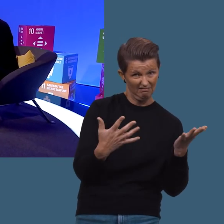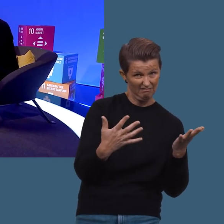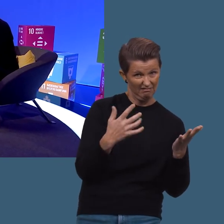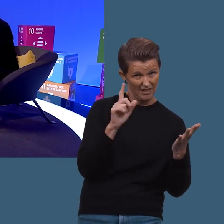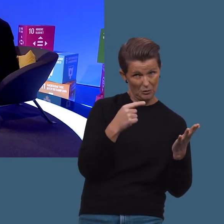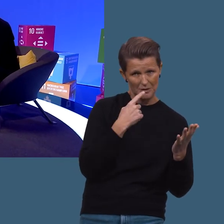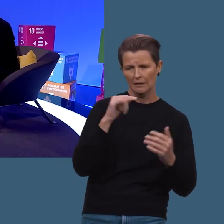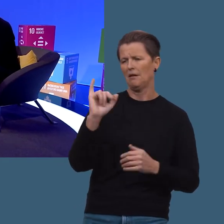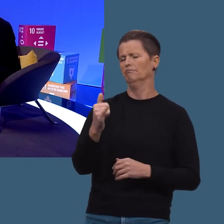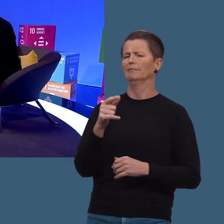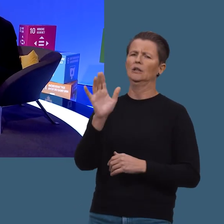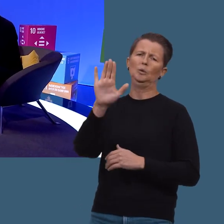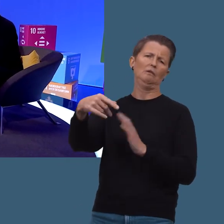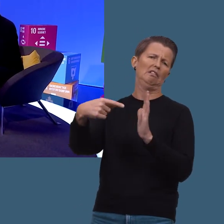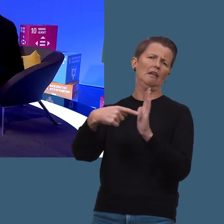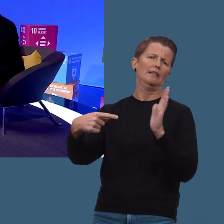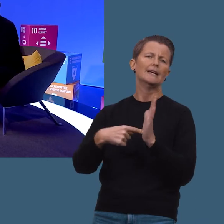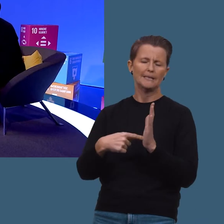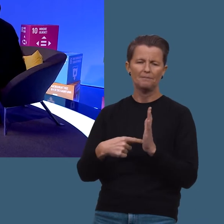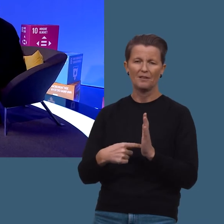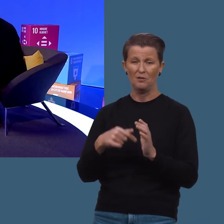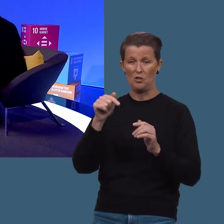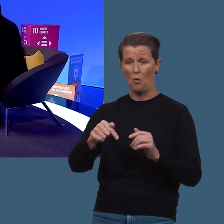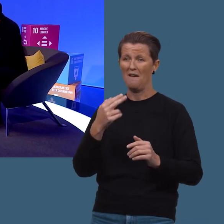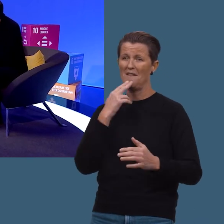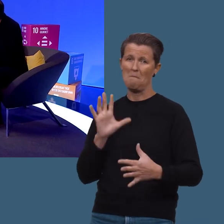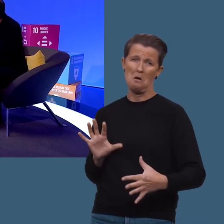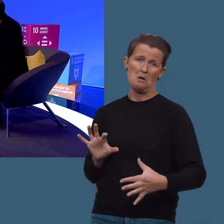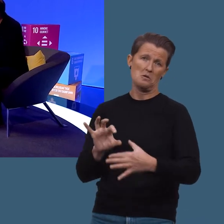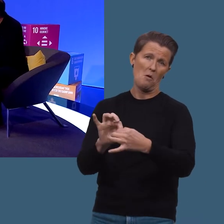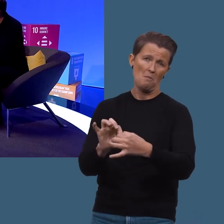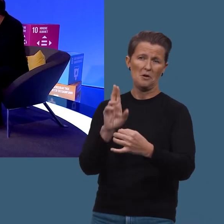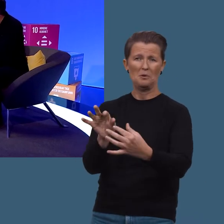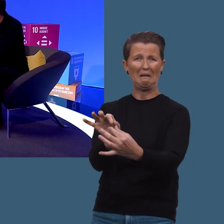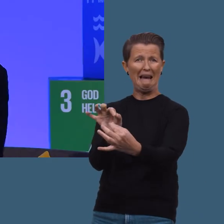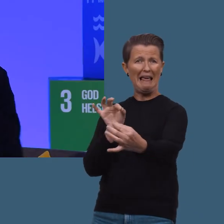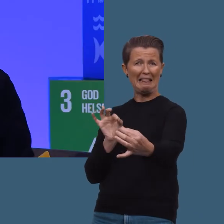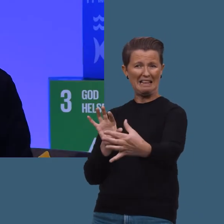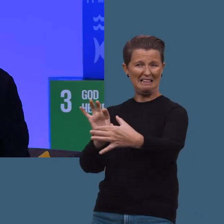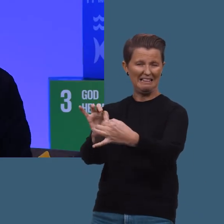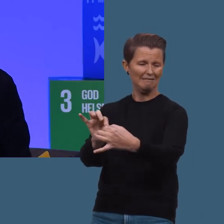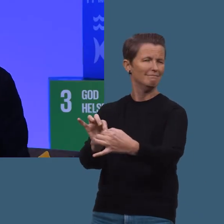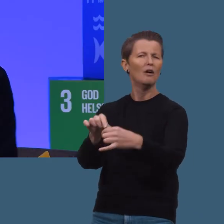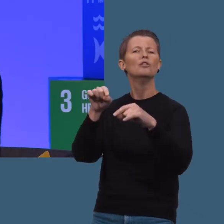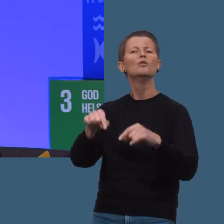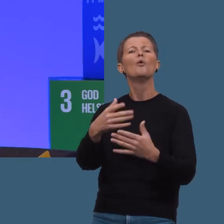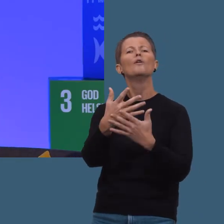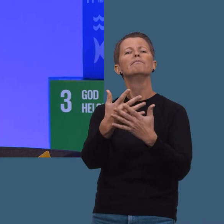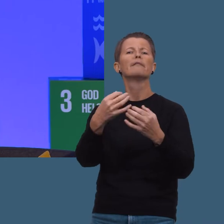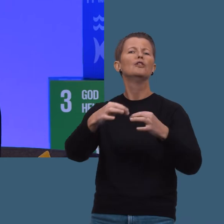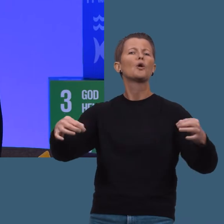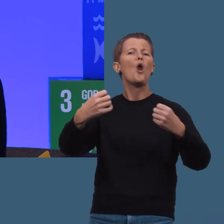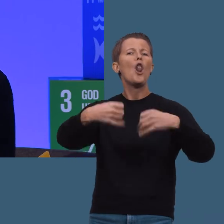an å si at avistegninger har gått ut på dato? Ja, den har gått ut litt. For hvem er det som kobler seg opp med en sånn ledning? Det er